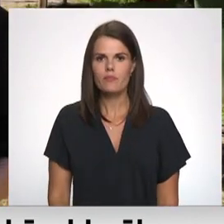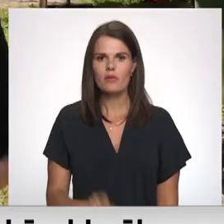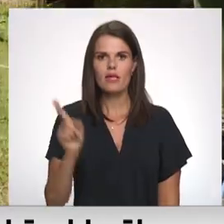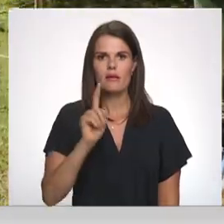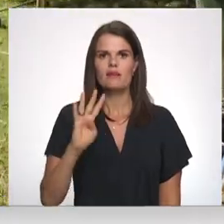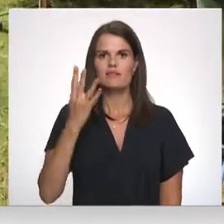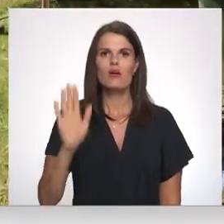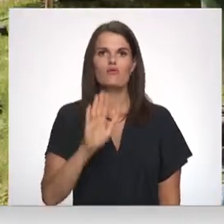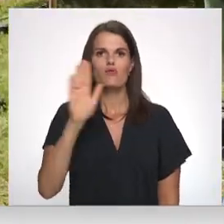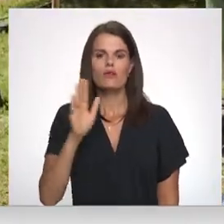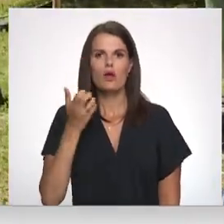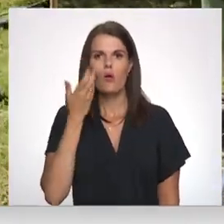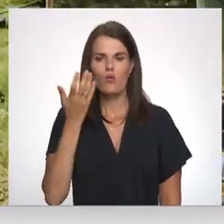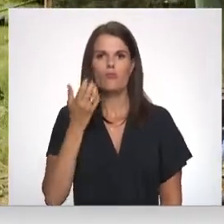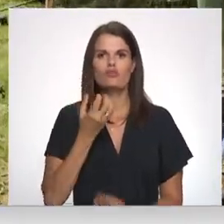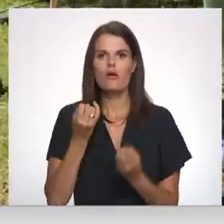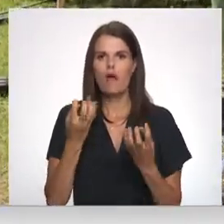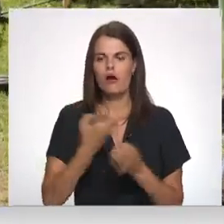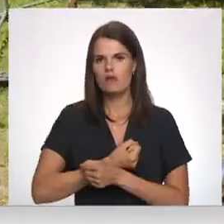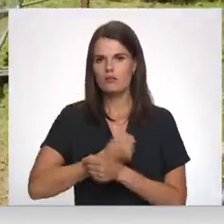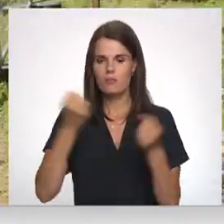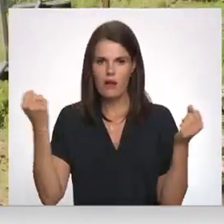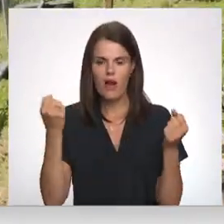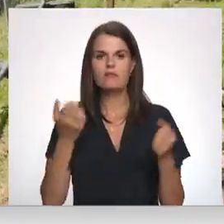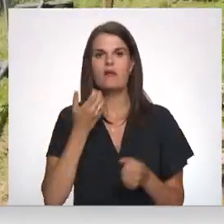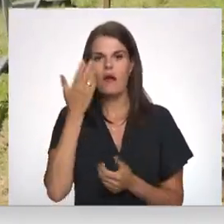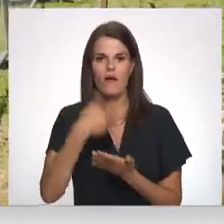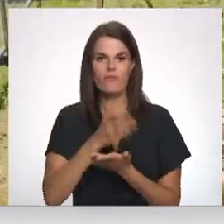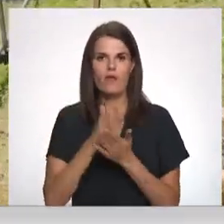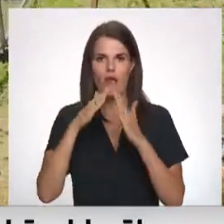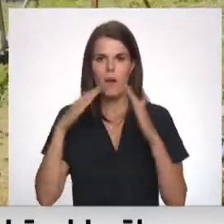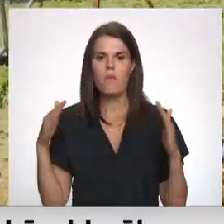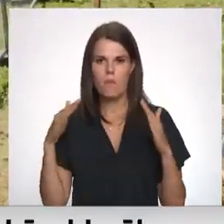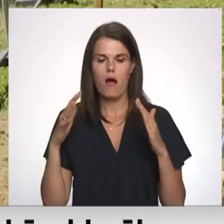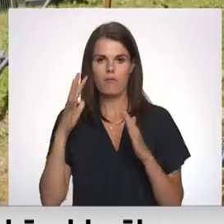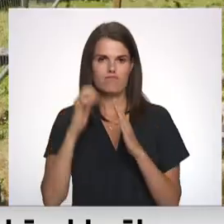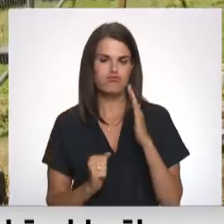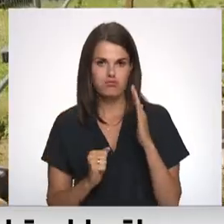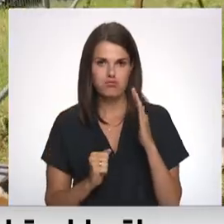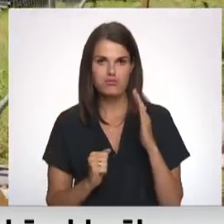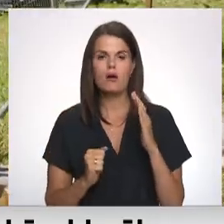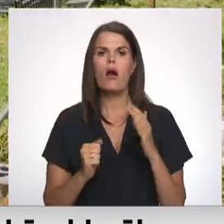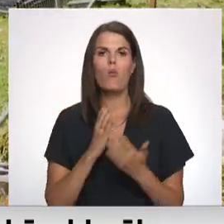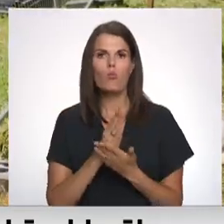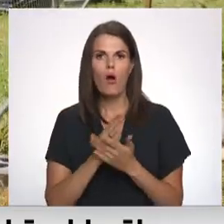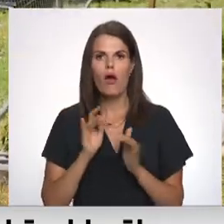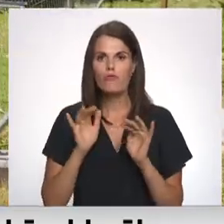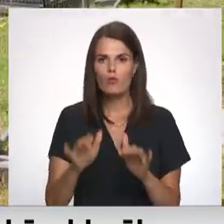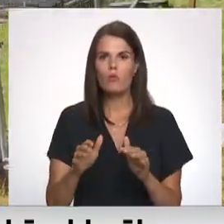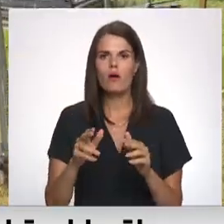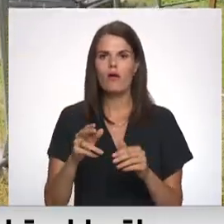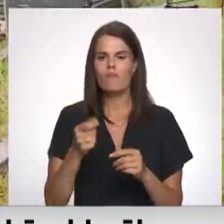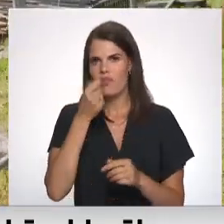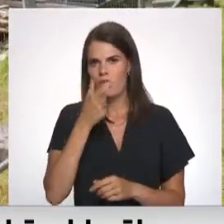Ir ceturtā diena kopš gāzes, frādziena, meša ciecerēs, kad daļa ēkas ir burtiski sagrūst. Par notikušo nelēmi